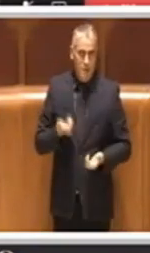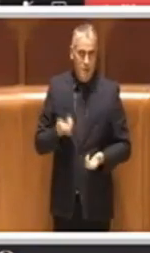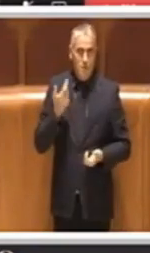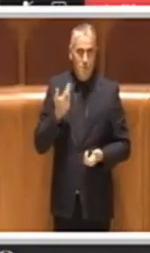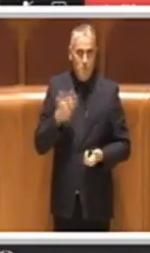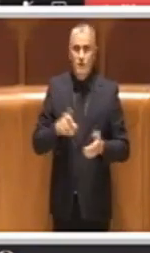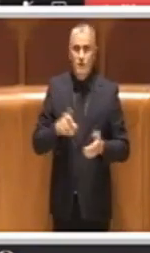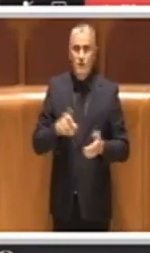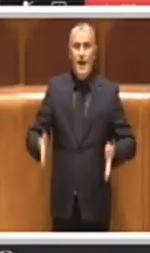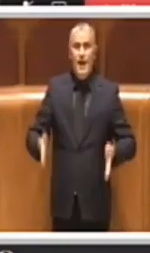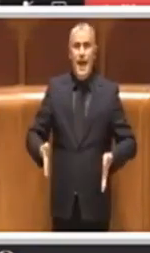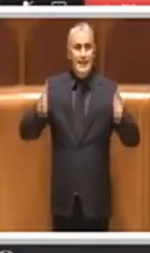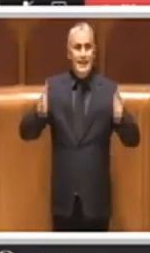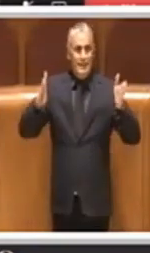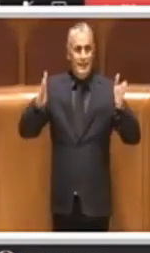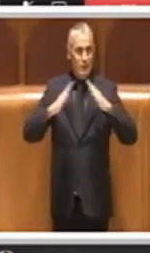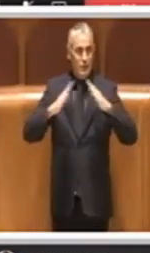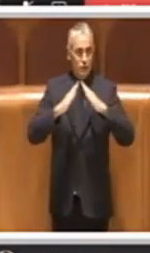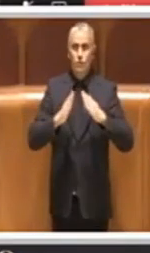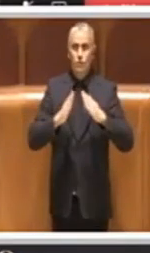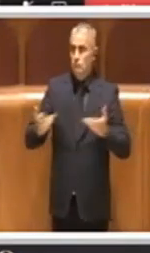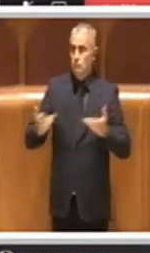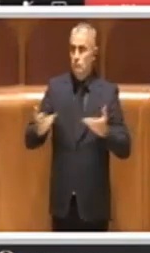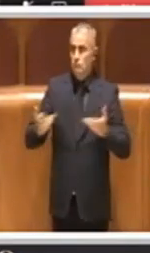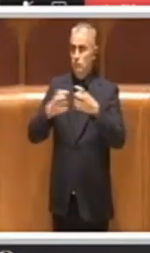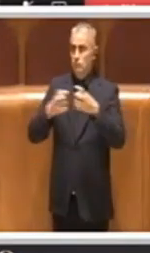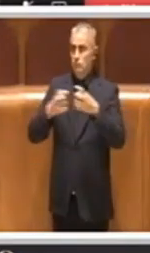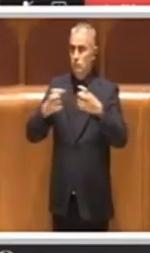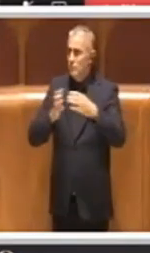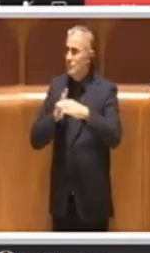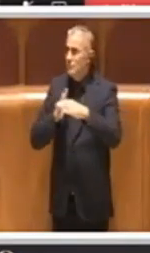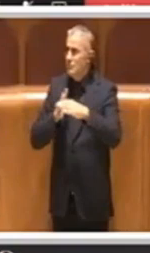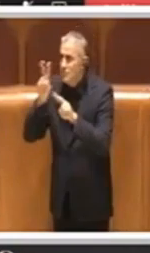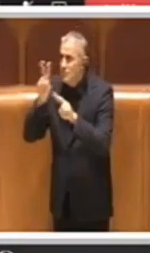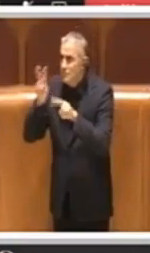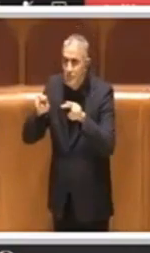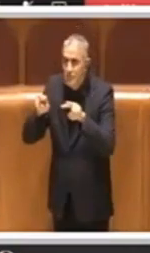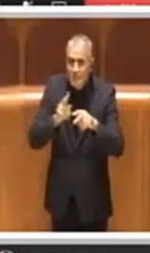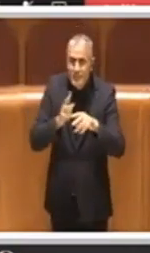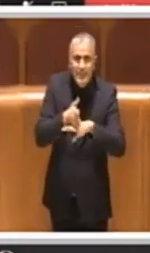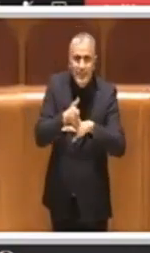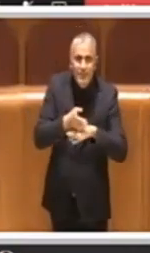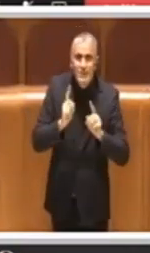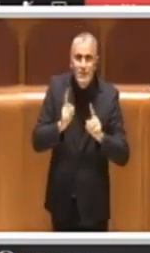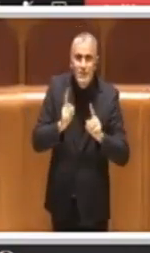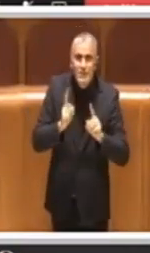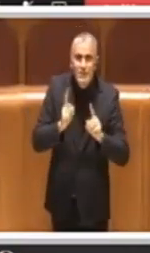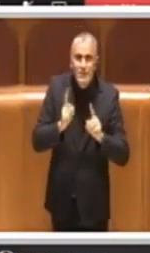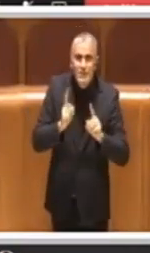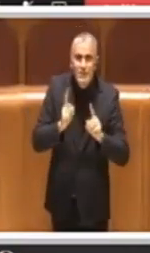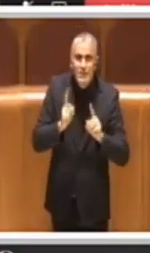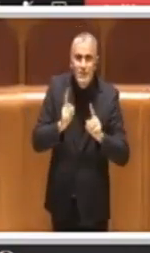caratteristiche dell'edificio e quindi arriva a meglio indicare quali potranno essere gli interventi migliorativi futuri.